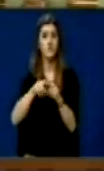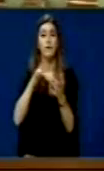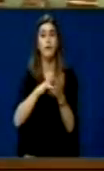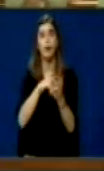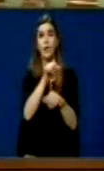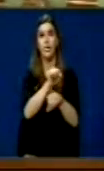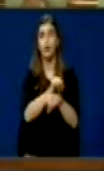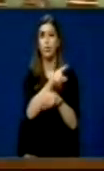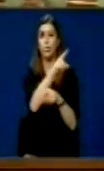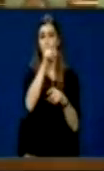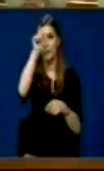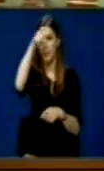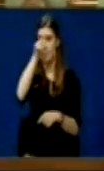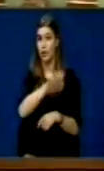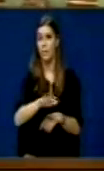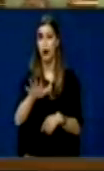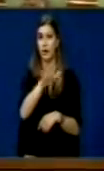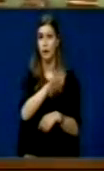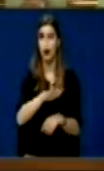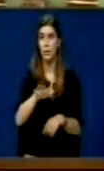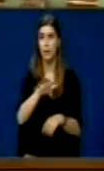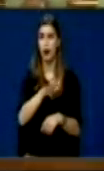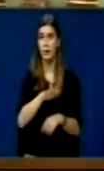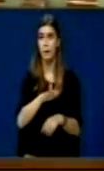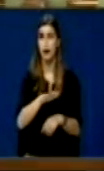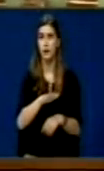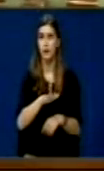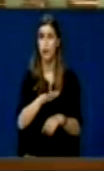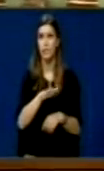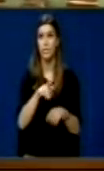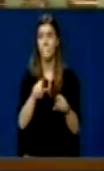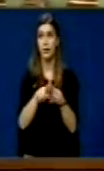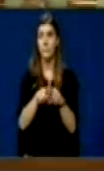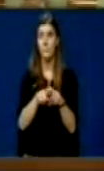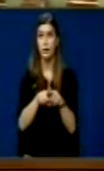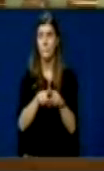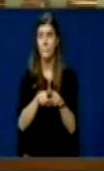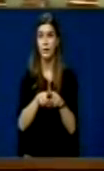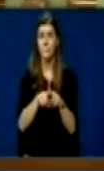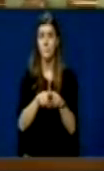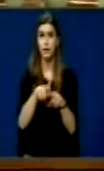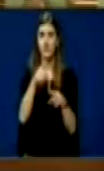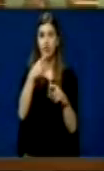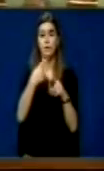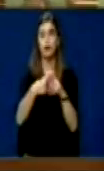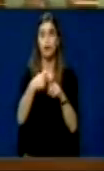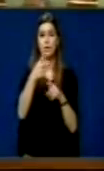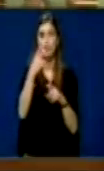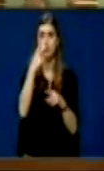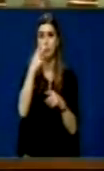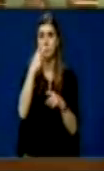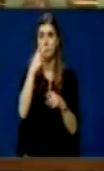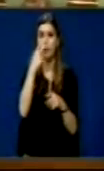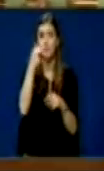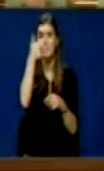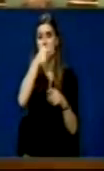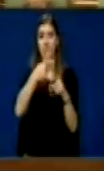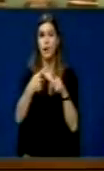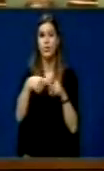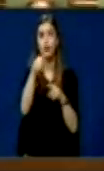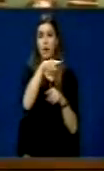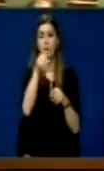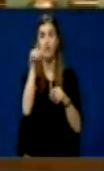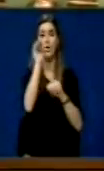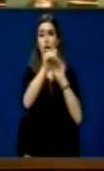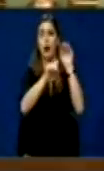që janë e burgën e dubravas, mëndaj që nuk do duaj spogu të manipulonë asme në djene dhe asme fatin në tyre, përshka kësa atyre është tanë